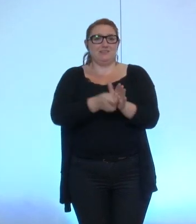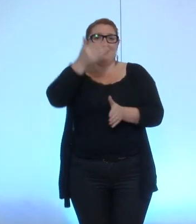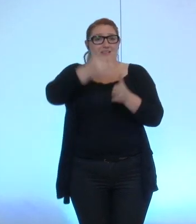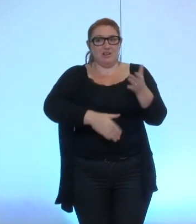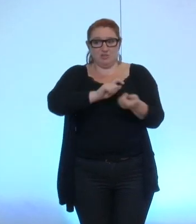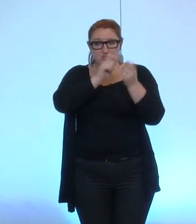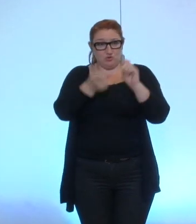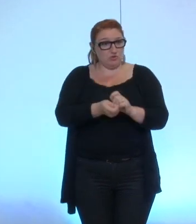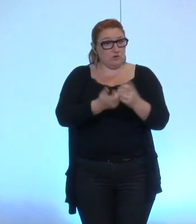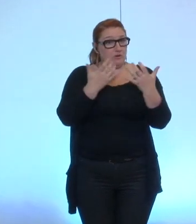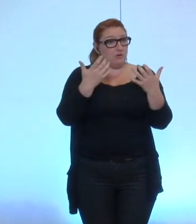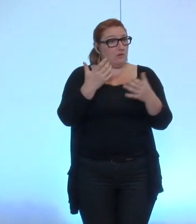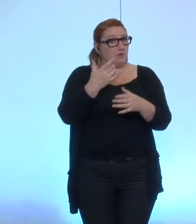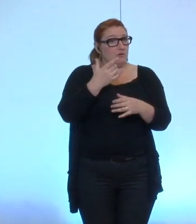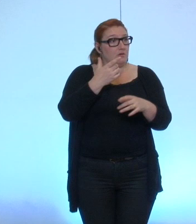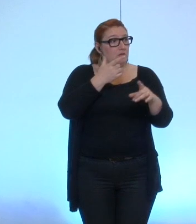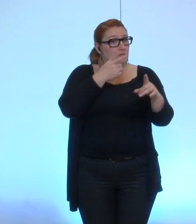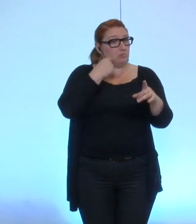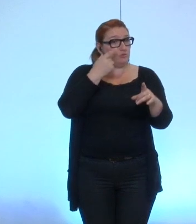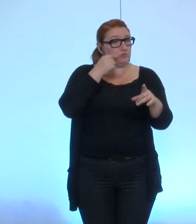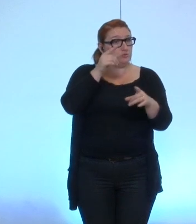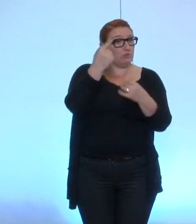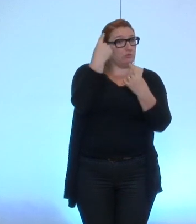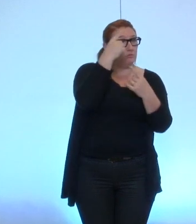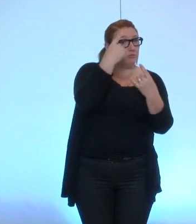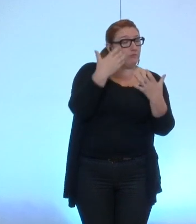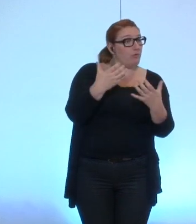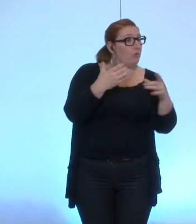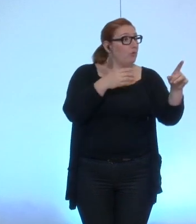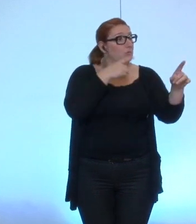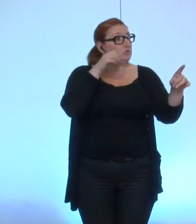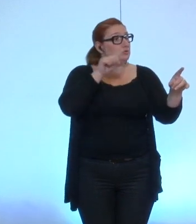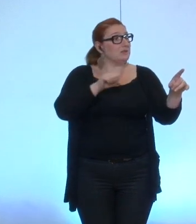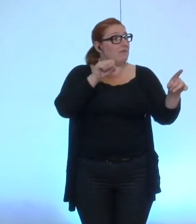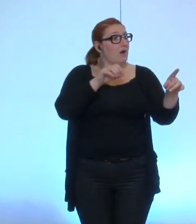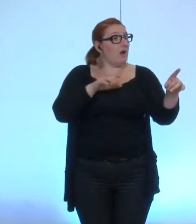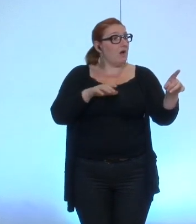vous souhaitez le défendre monsieur il est assez explicite comme cela monsieur Safar oui